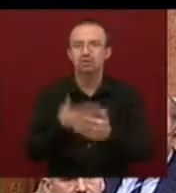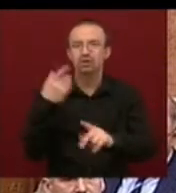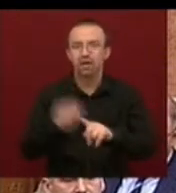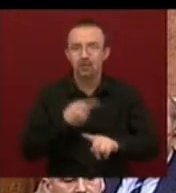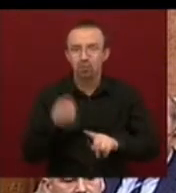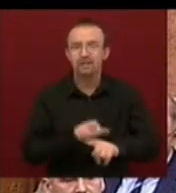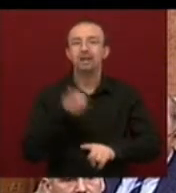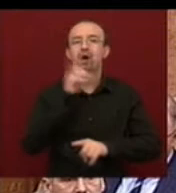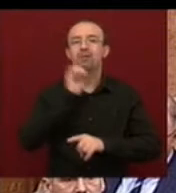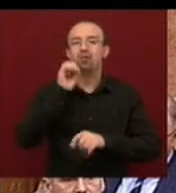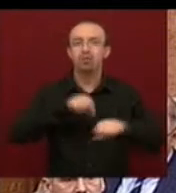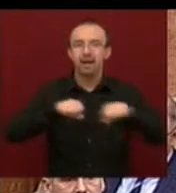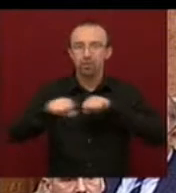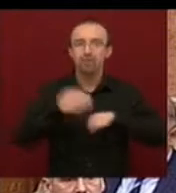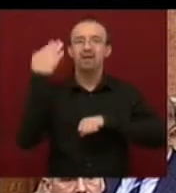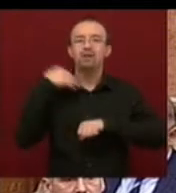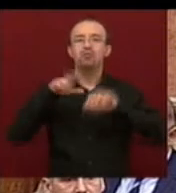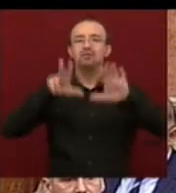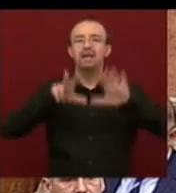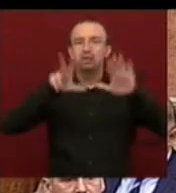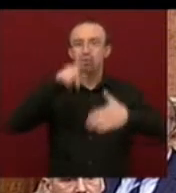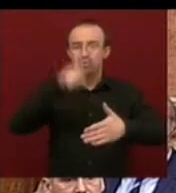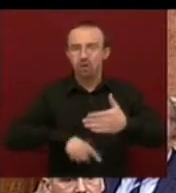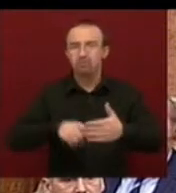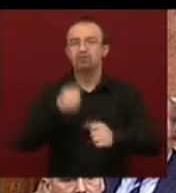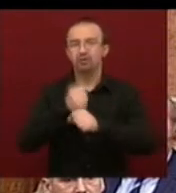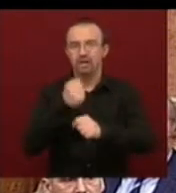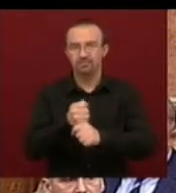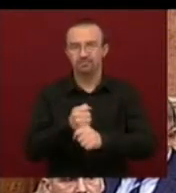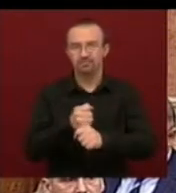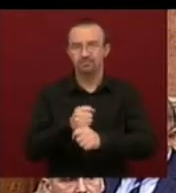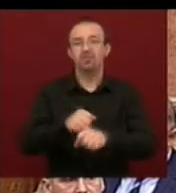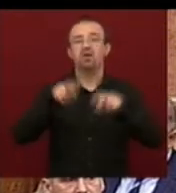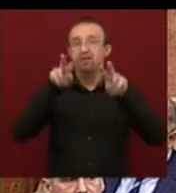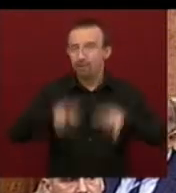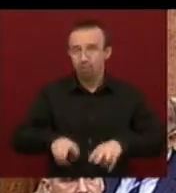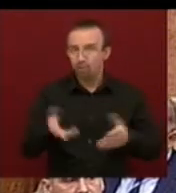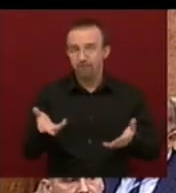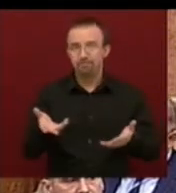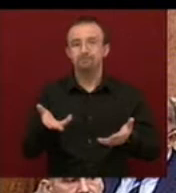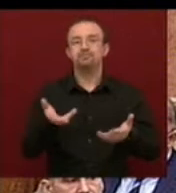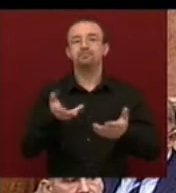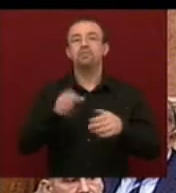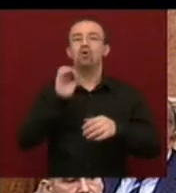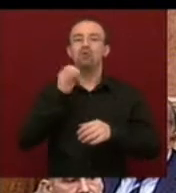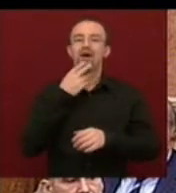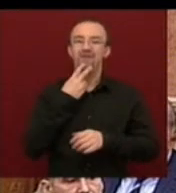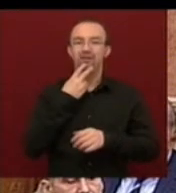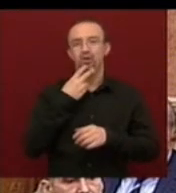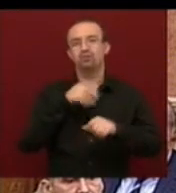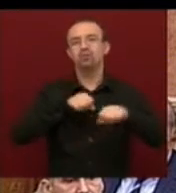amit az Orbán kormány az elmúlt 18 hónapban követett. Tényszerű az is, hogy Orbán Viktor